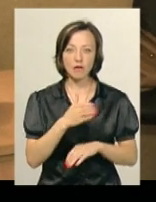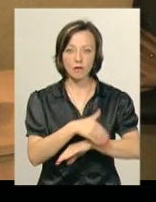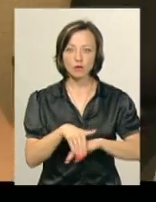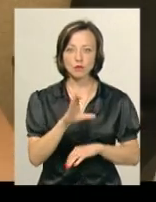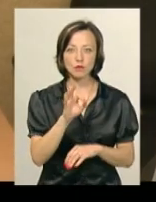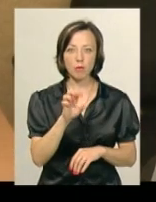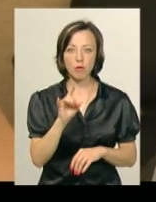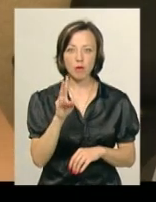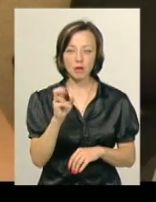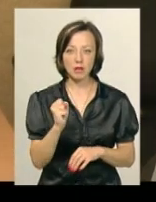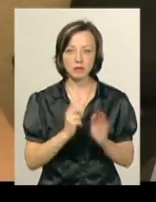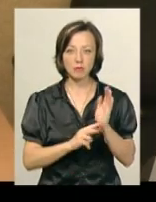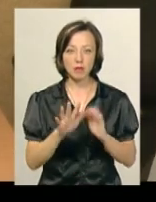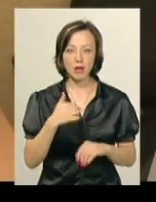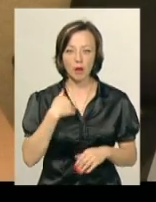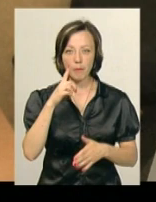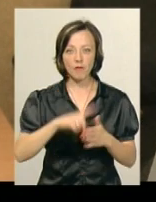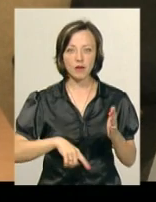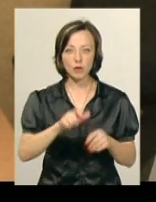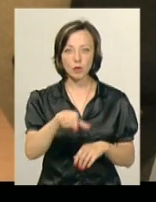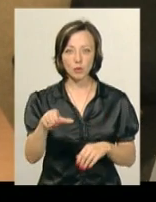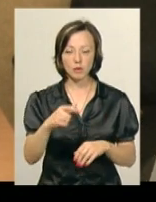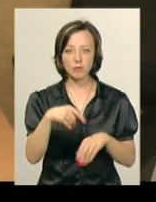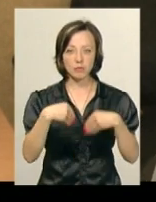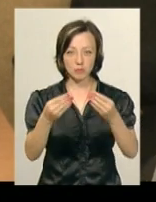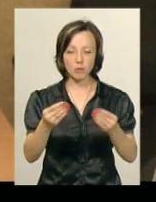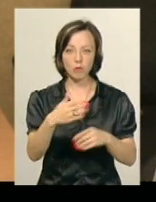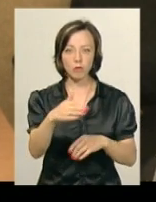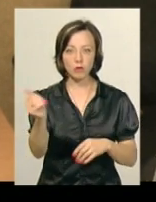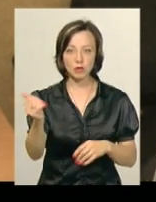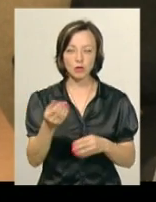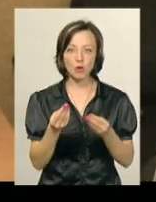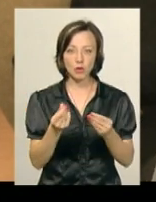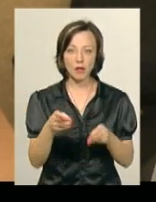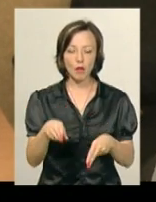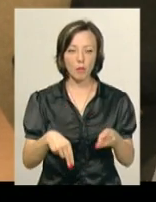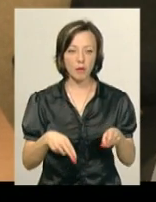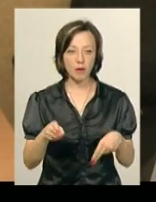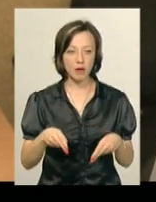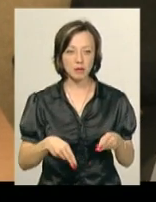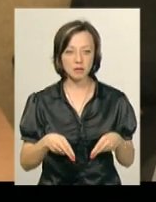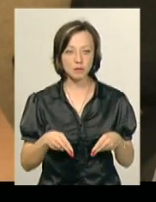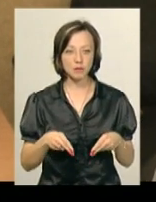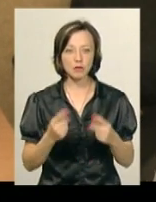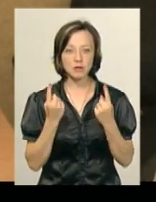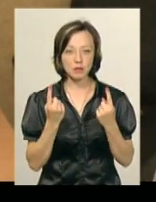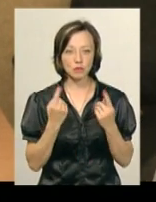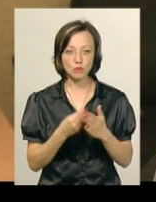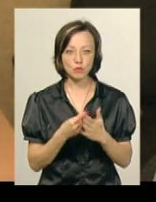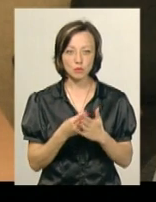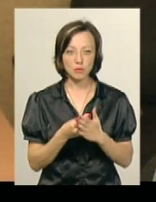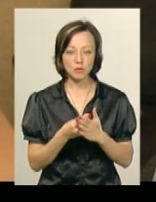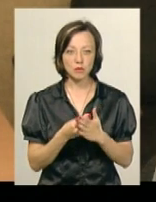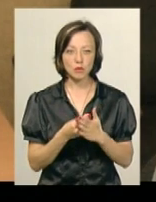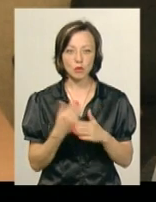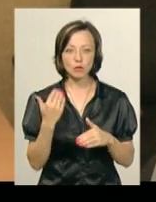75. Повірив людям, позичив гроші на операцію, значну суму, ну,